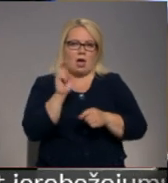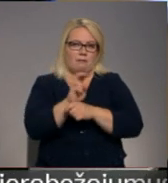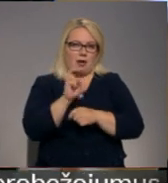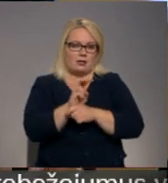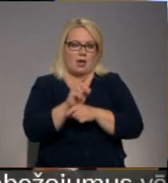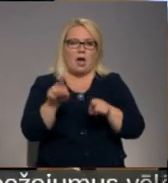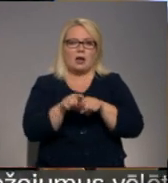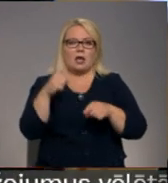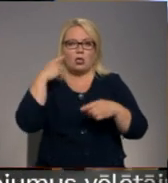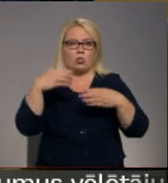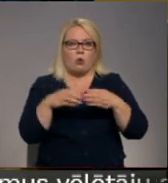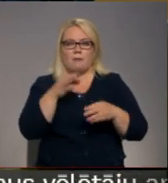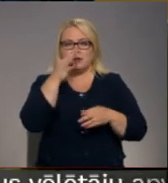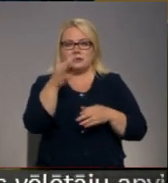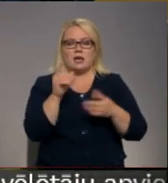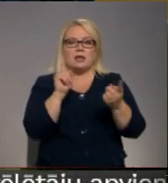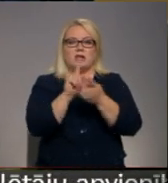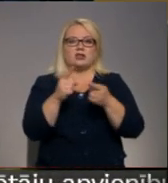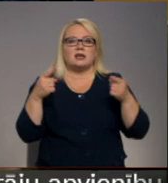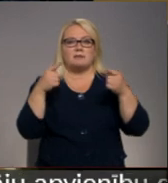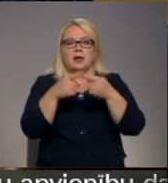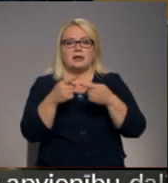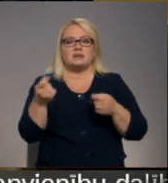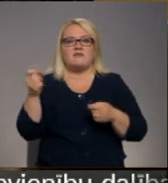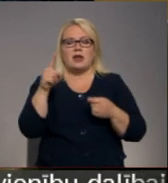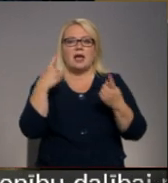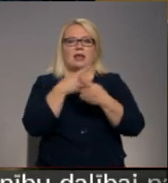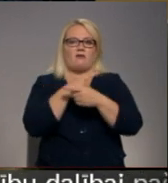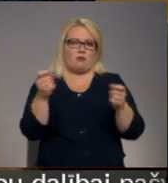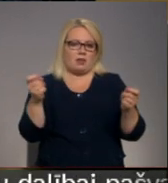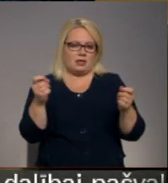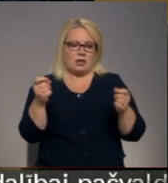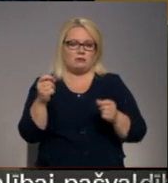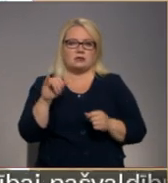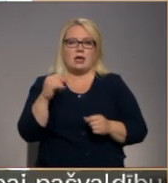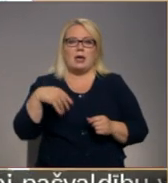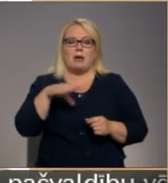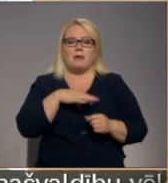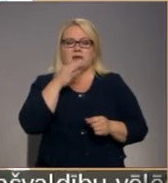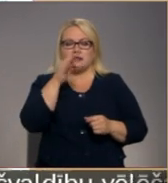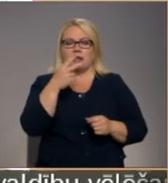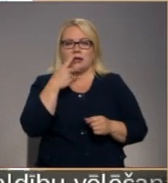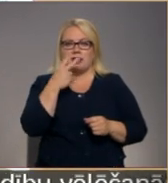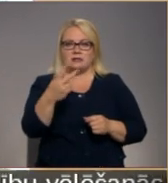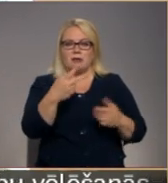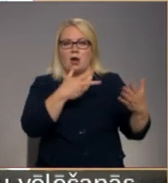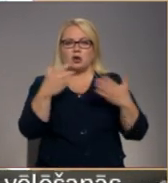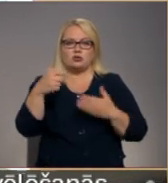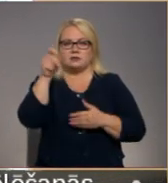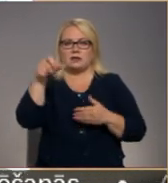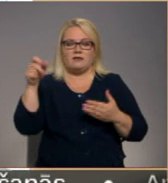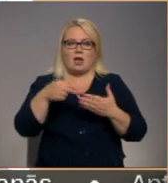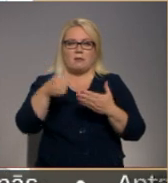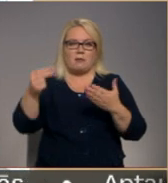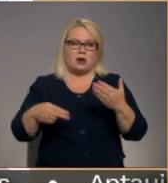Arī domē norāda, ka tikšanās mērķis gan vairāk informatīvs. Es domāju, ka mēs arī redzējām 800 cilvēku parakstījuši.